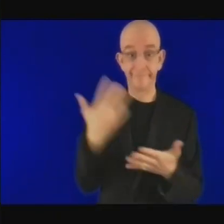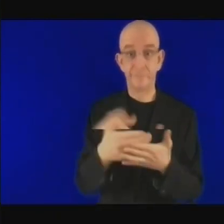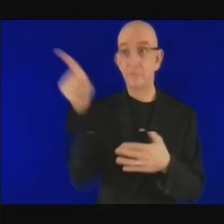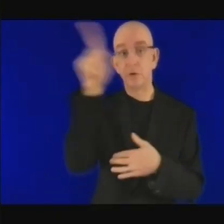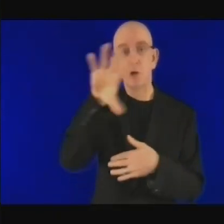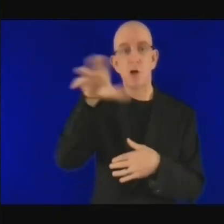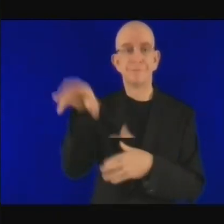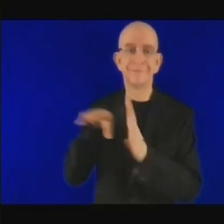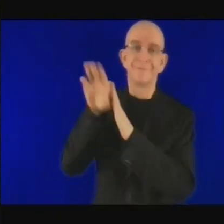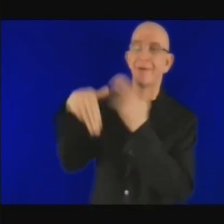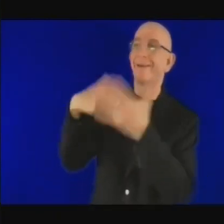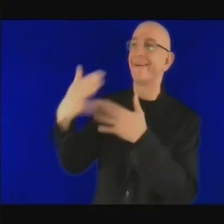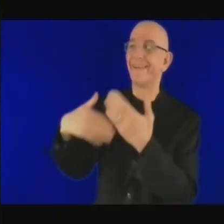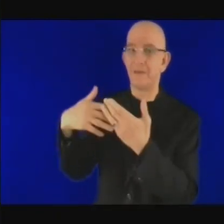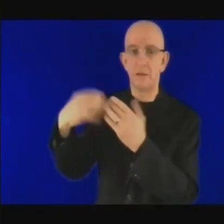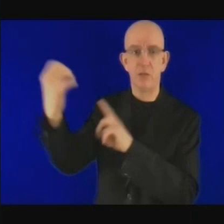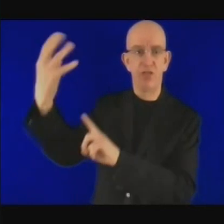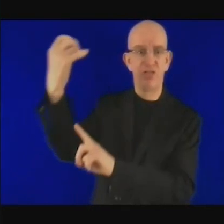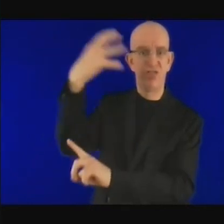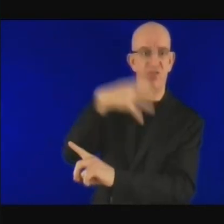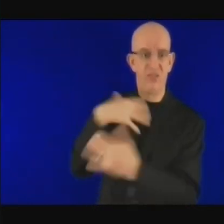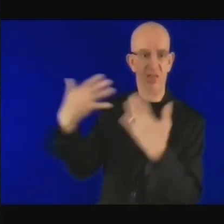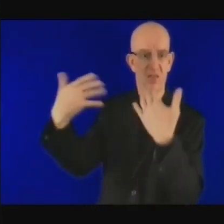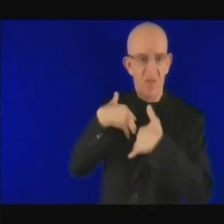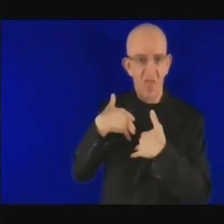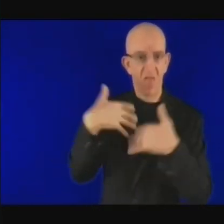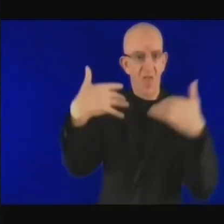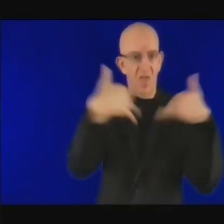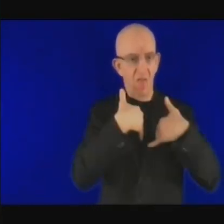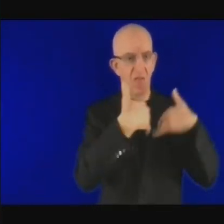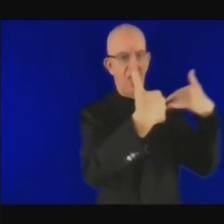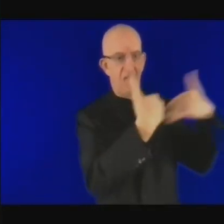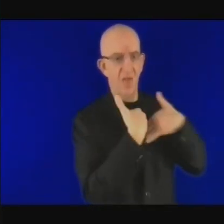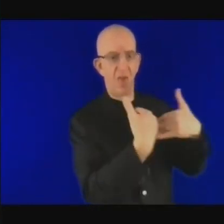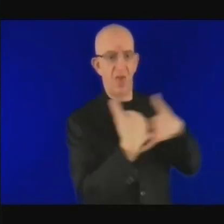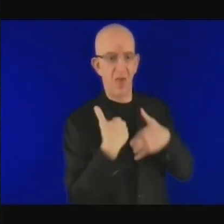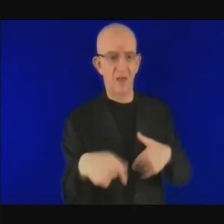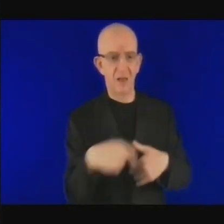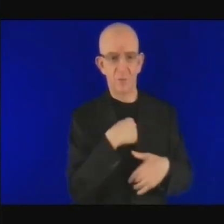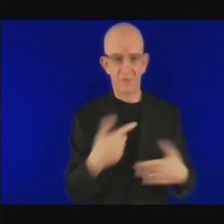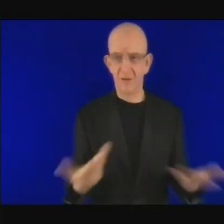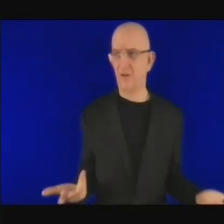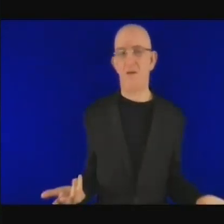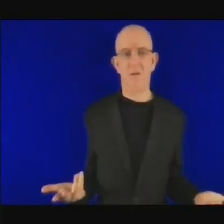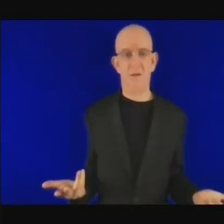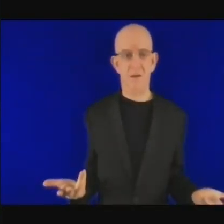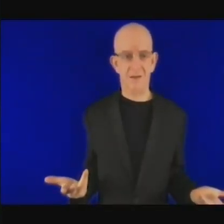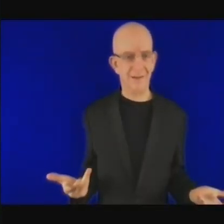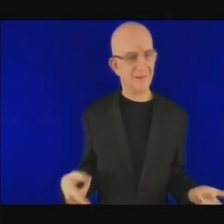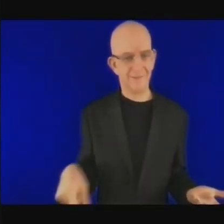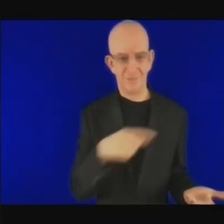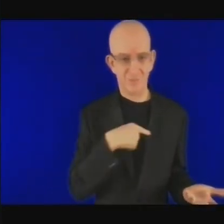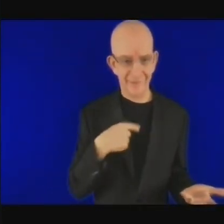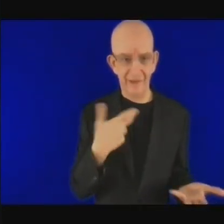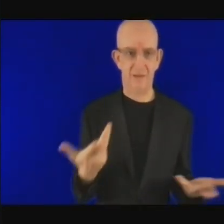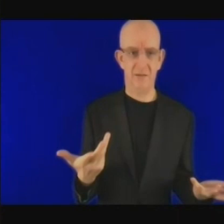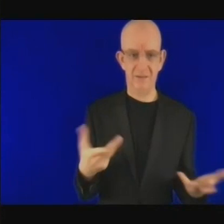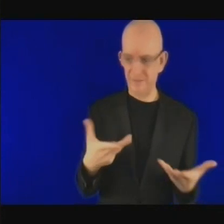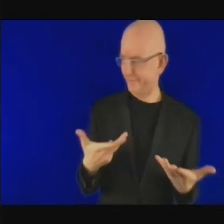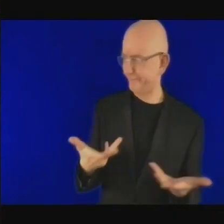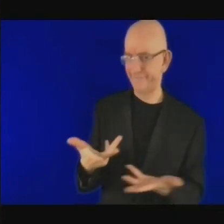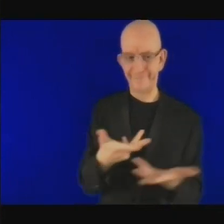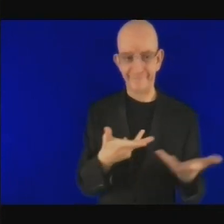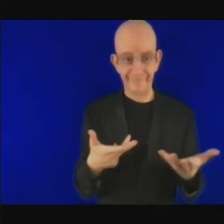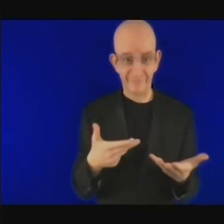car nous sommes les victimes du développement d'autres pays, mais on nous demande de contribuer à la solution du problème. Donc, nous pensons que